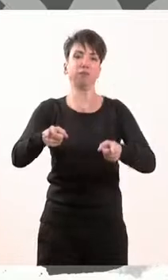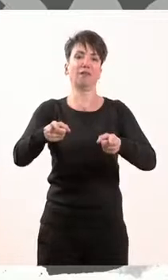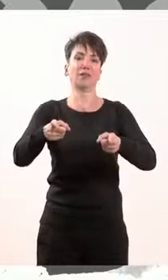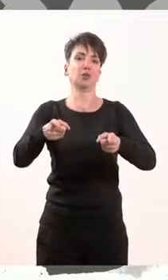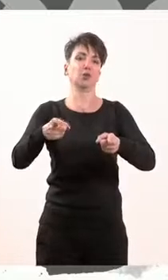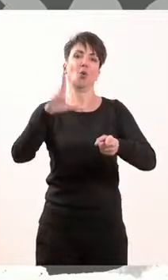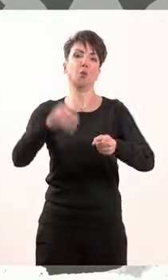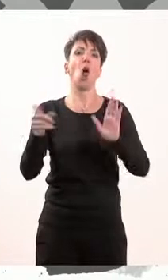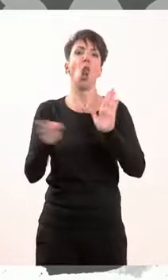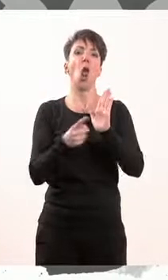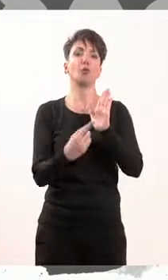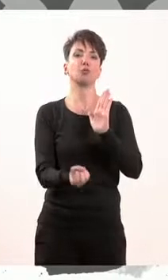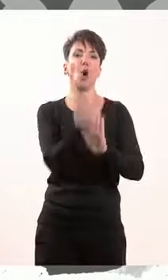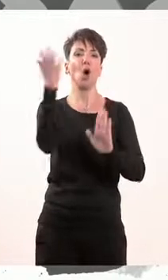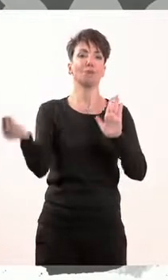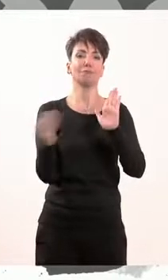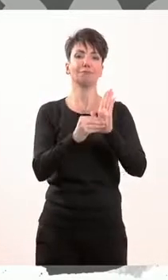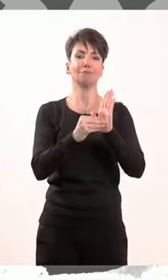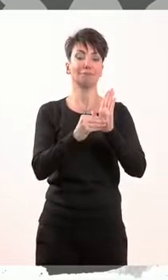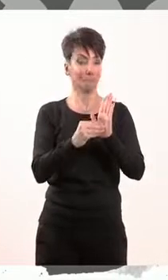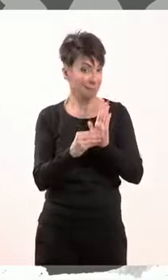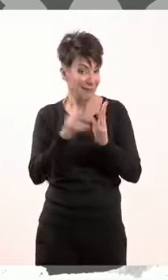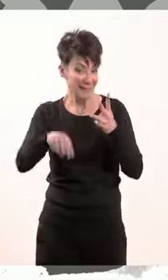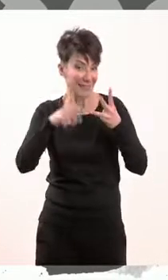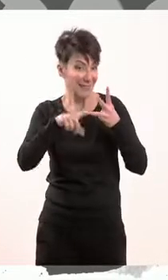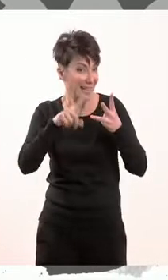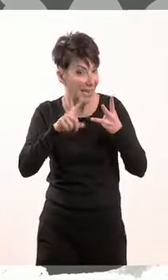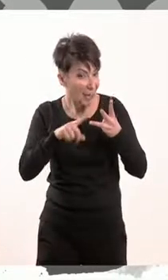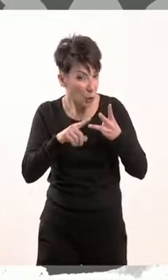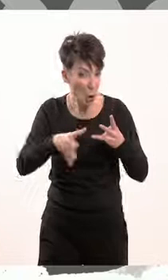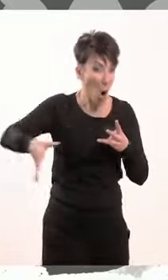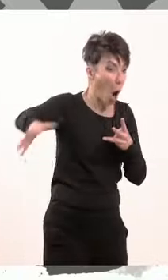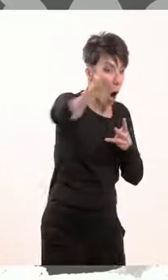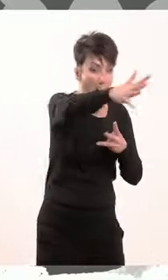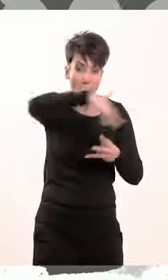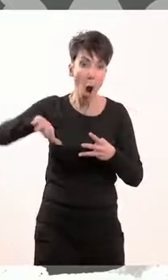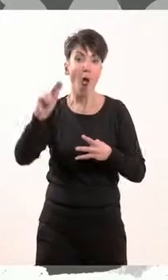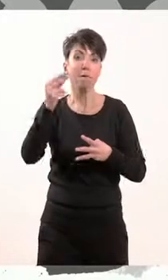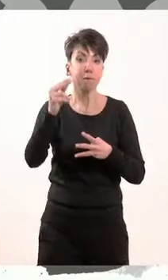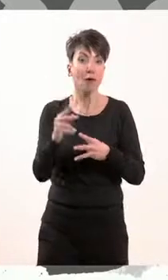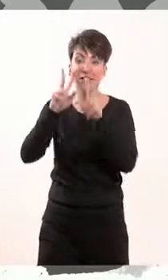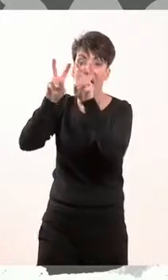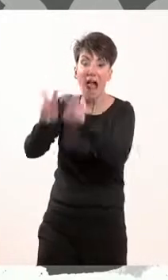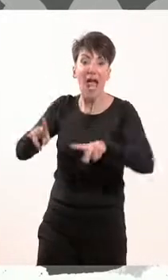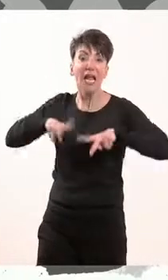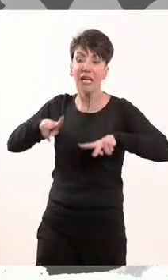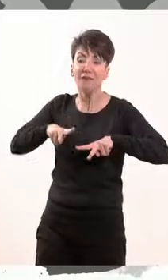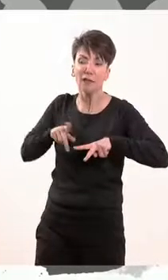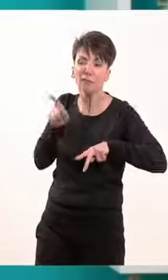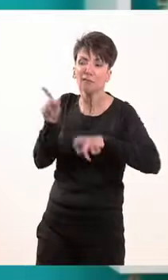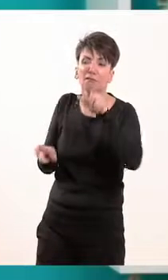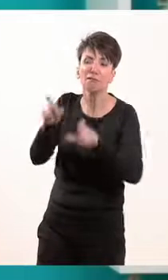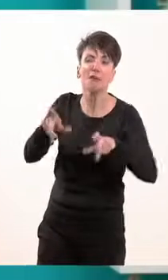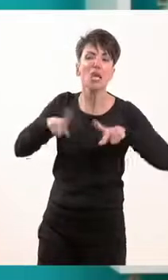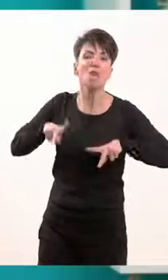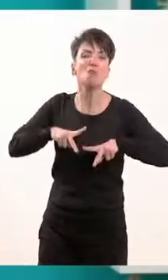κυβέρνησης. Ελέγχουν αν ο πρωθυπουργός, αν οι υπουργοί της κυβέρνησης κάνουν σωστά τη δουλειά